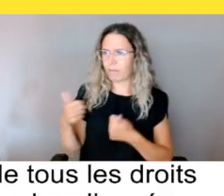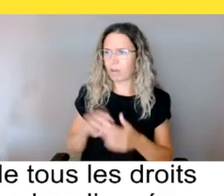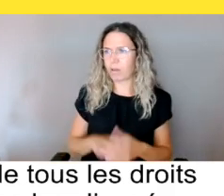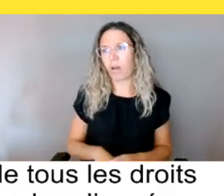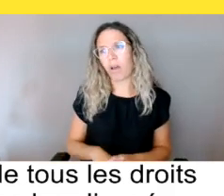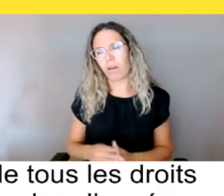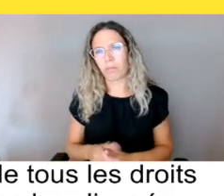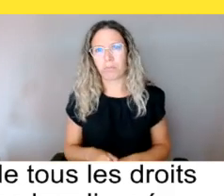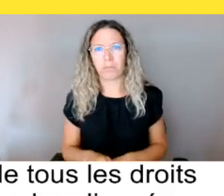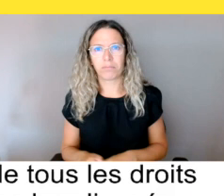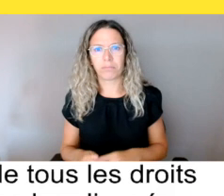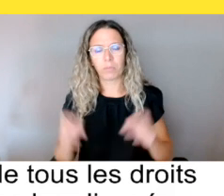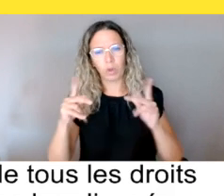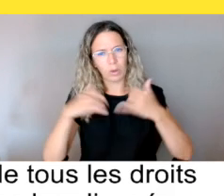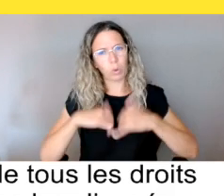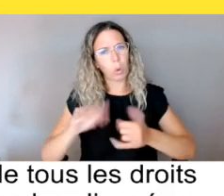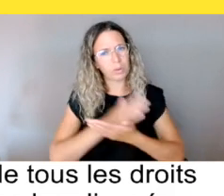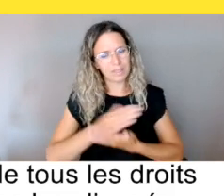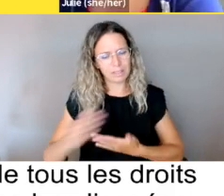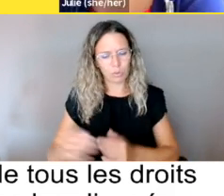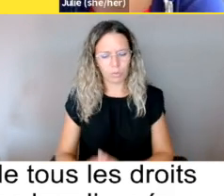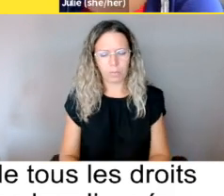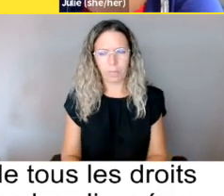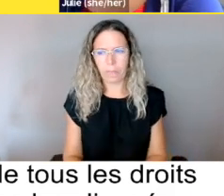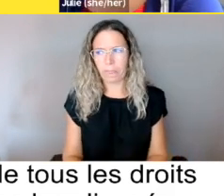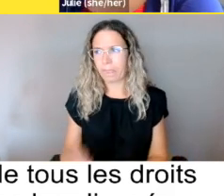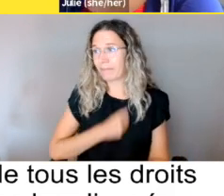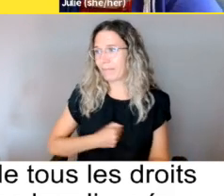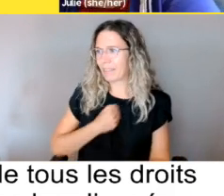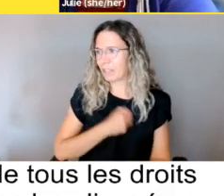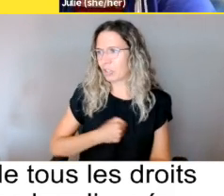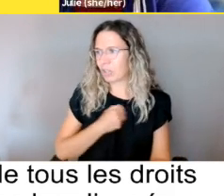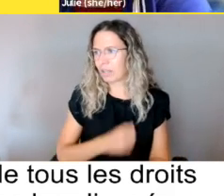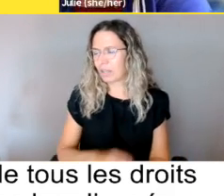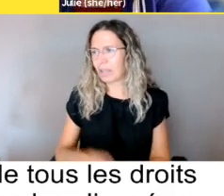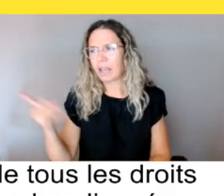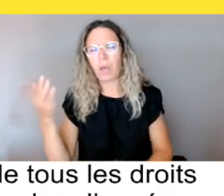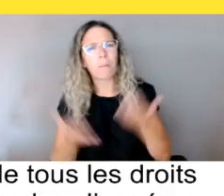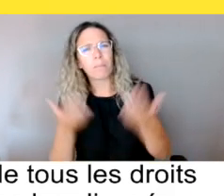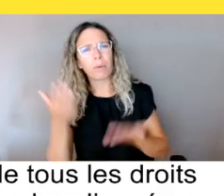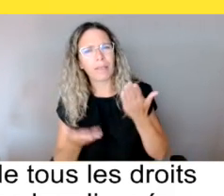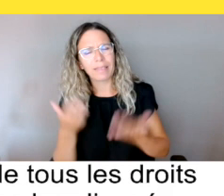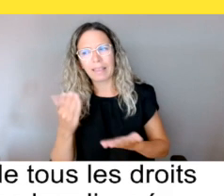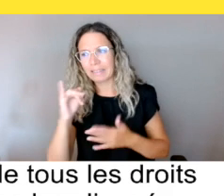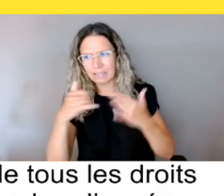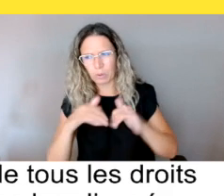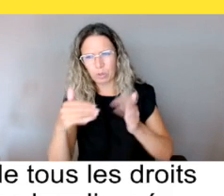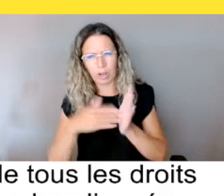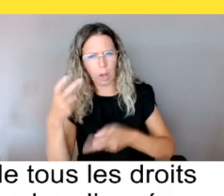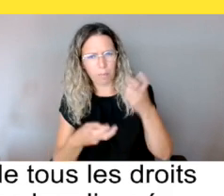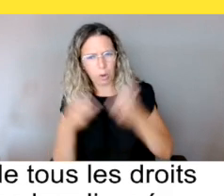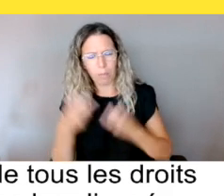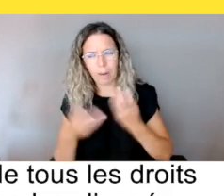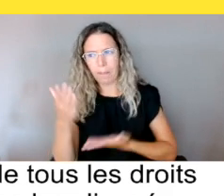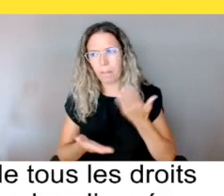Ah, bon. OK, c'est bon. On continue. OK, je vais essayer de mettre plus proche. Il n'y a pas de souci. Faites-nous signe si ça continue le problème.